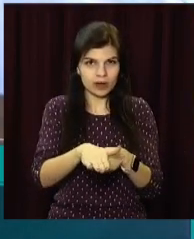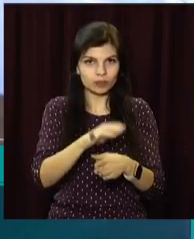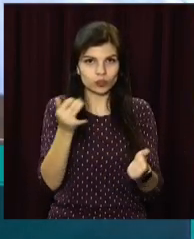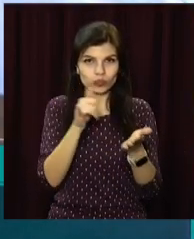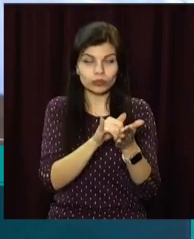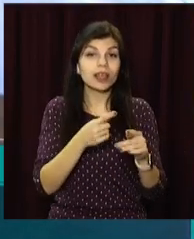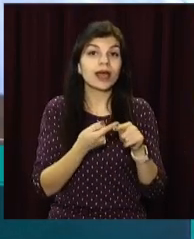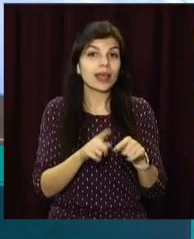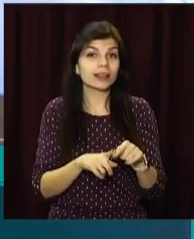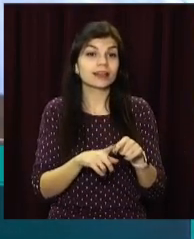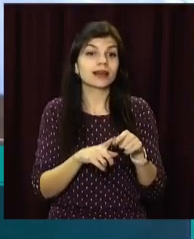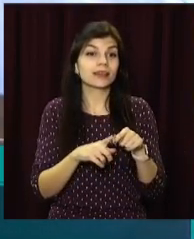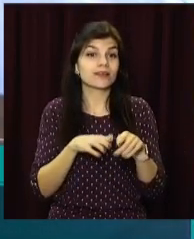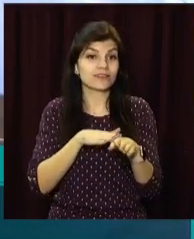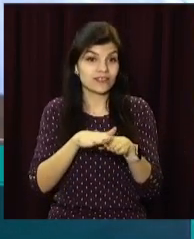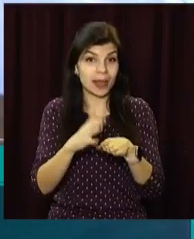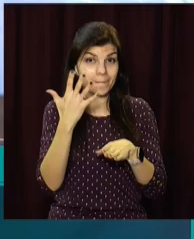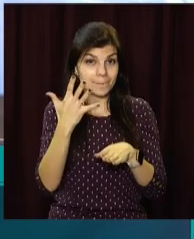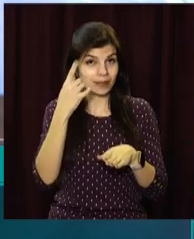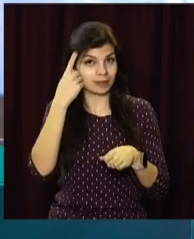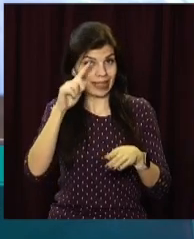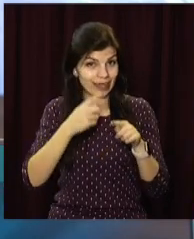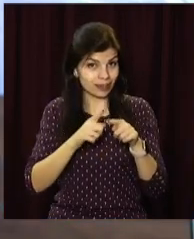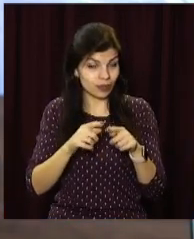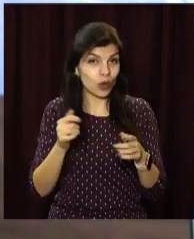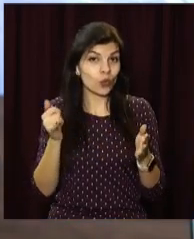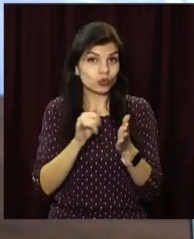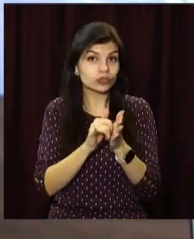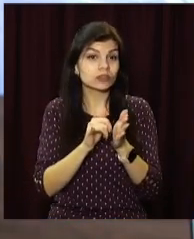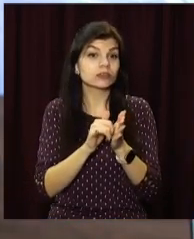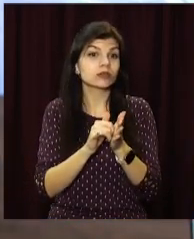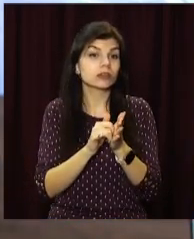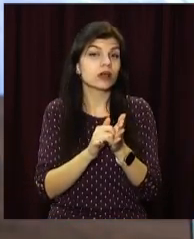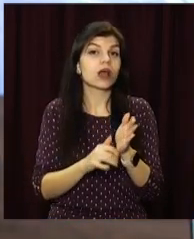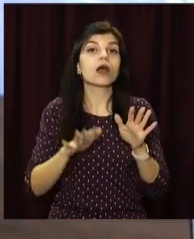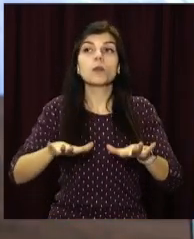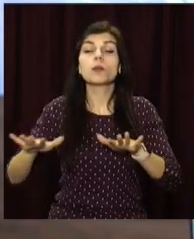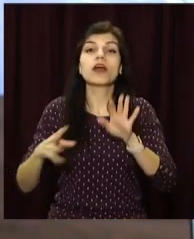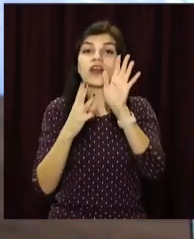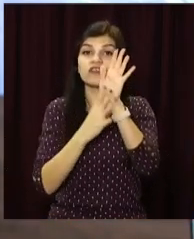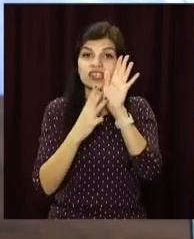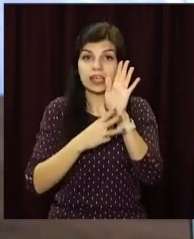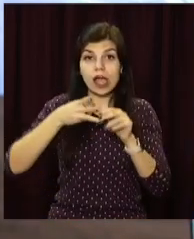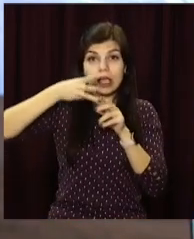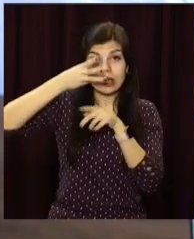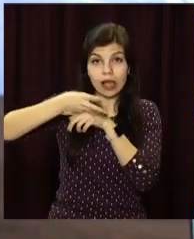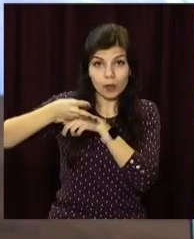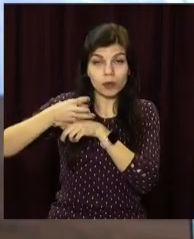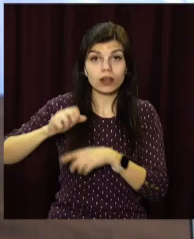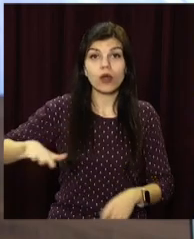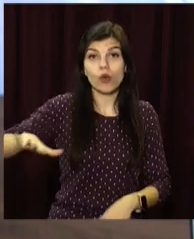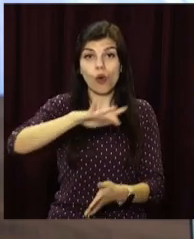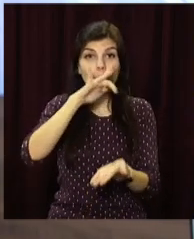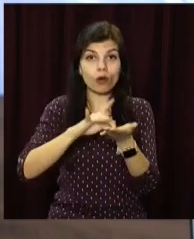І в рамках цих реалізованих п'яти проєктів встановлено 80 камер системи відеонагляду на території